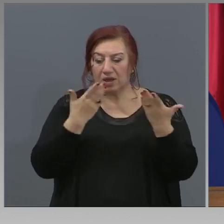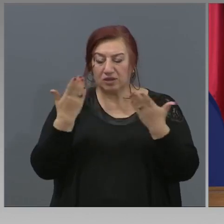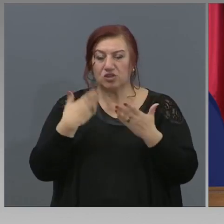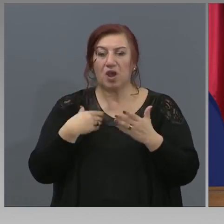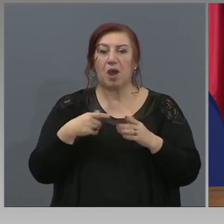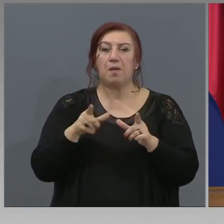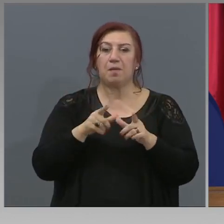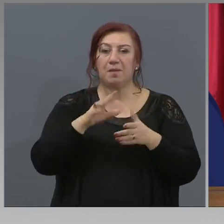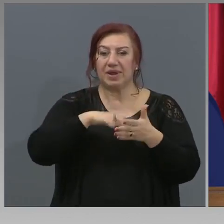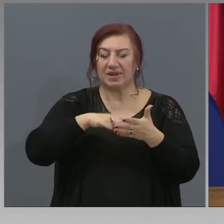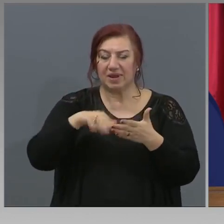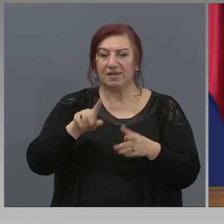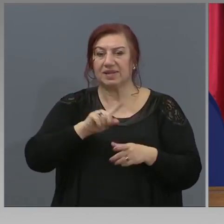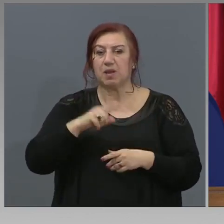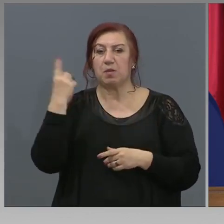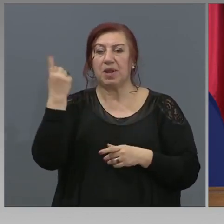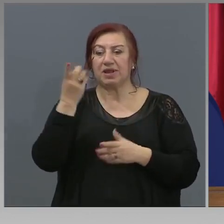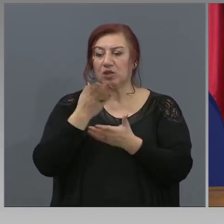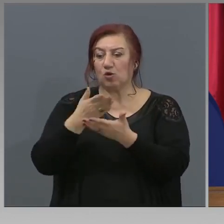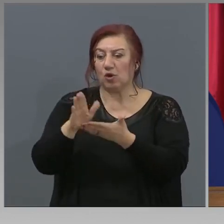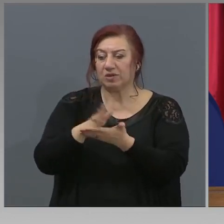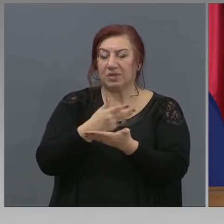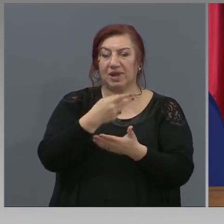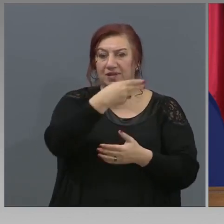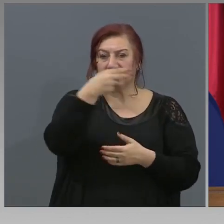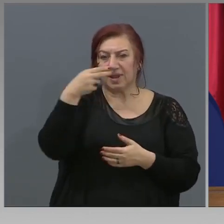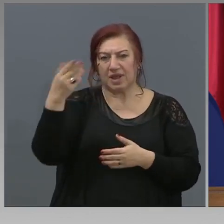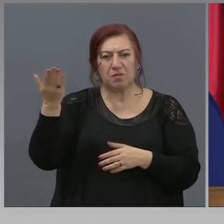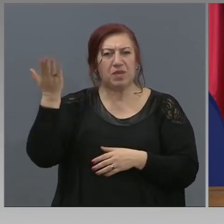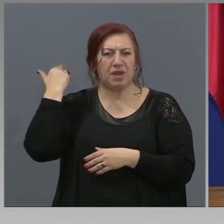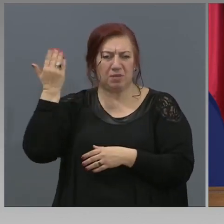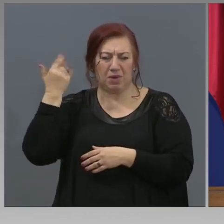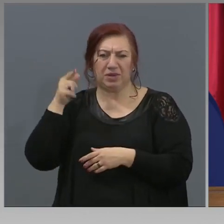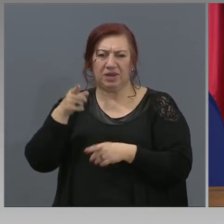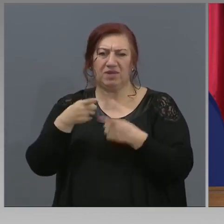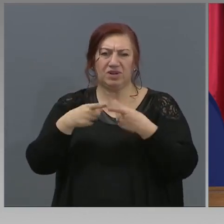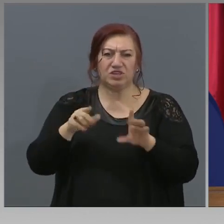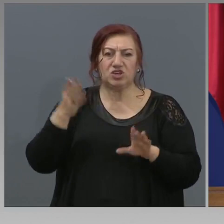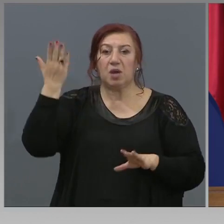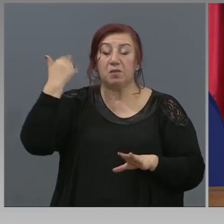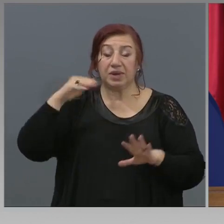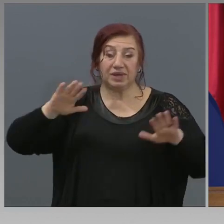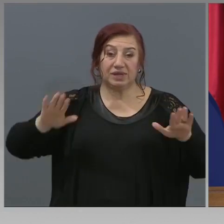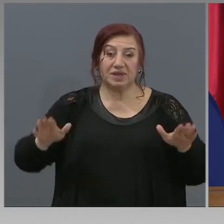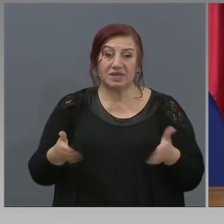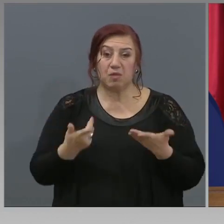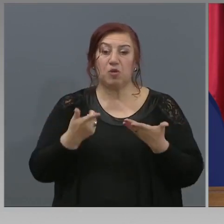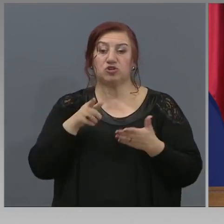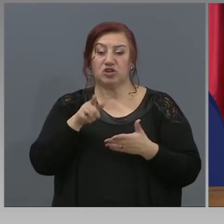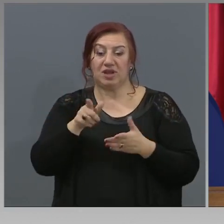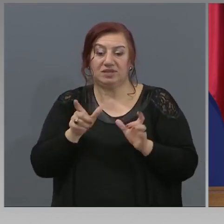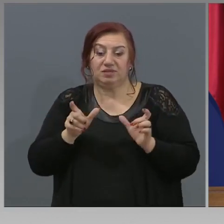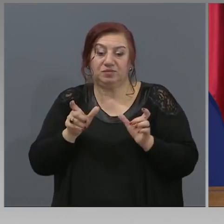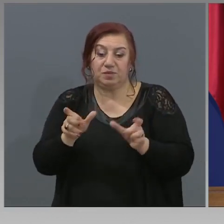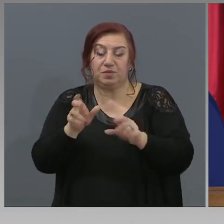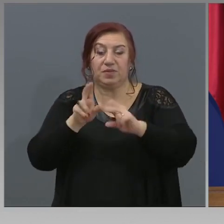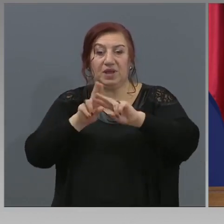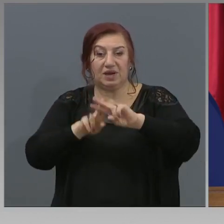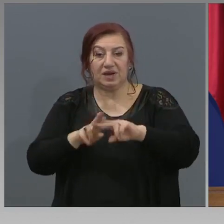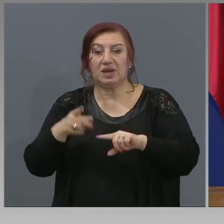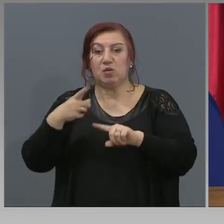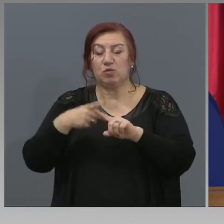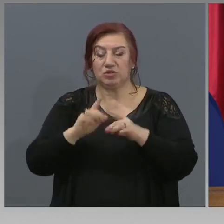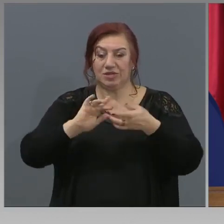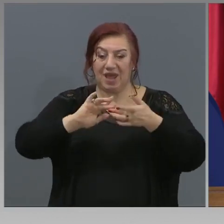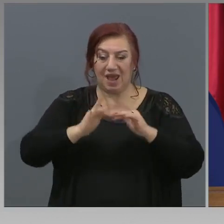-очеченяваме единно разпределение на темите в годината. Имахме такива различия още преди стартирането на карантината и на електронното обучение, тъй